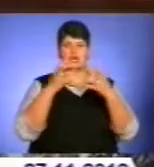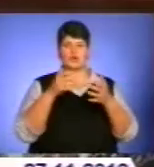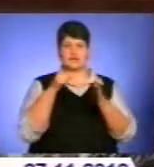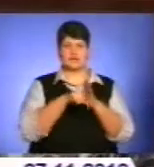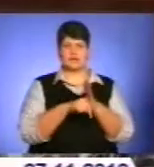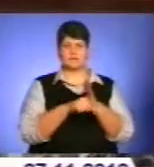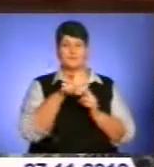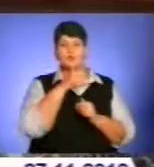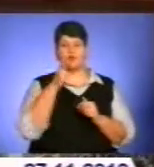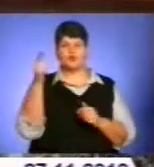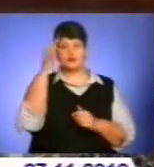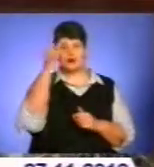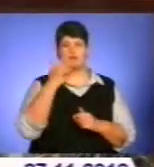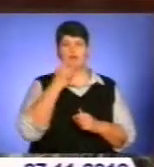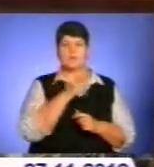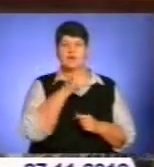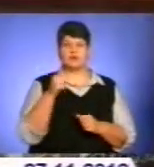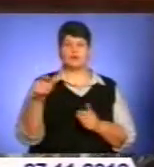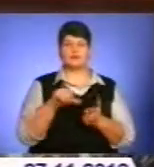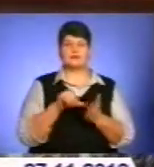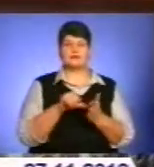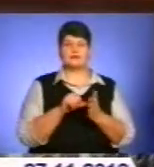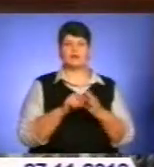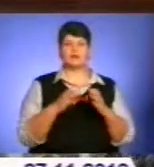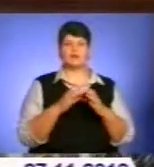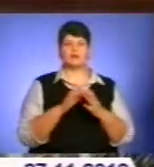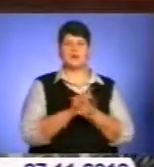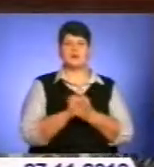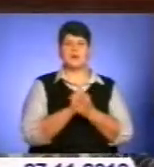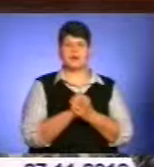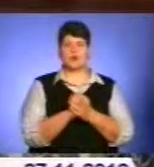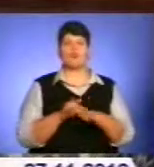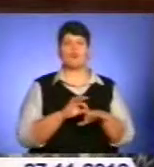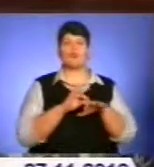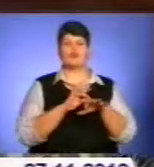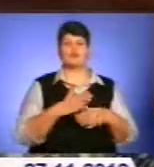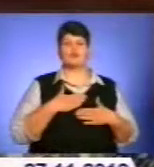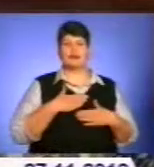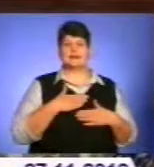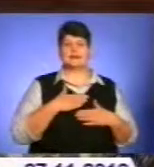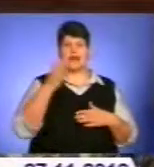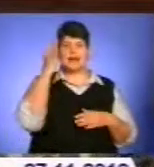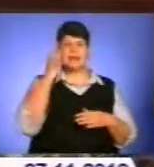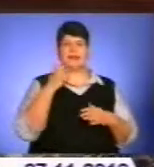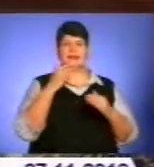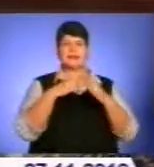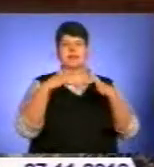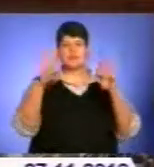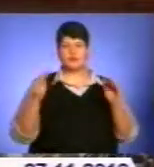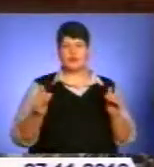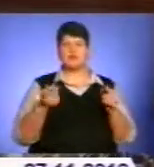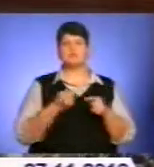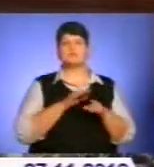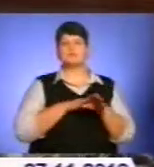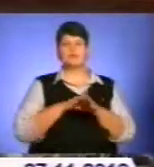Протягом літнього періоду представники корпусу миру проводять у нас літні таборування. І ціле літо